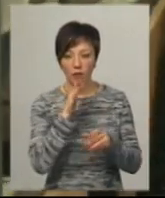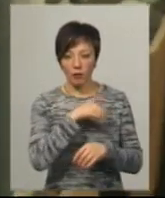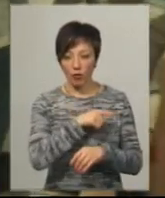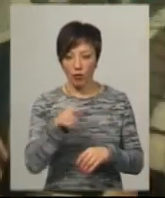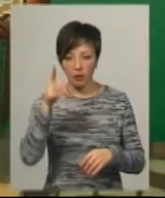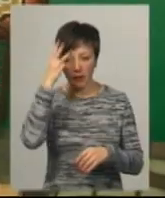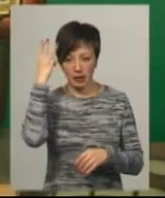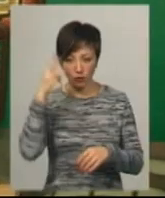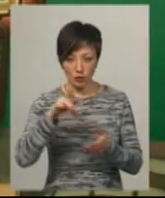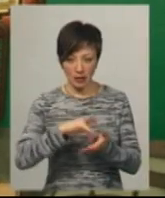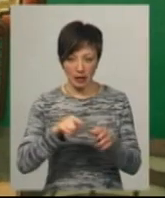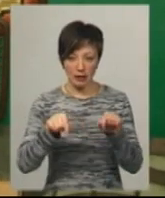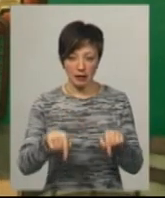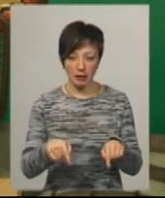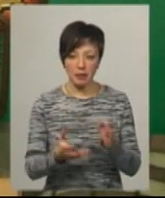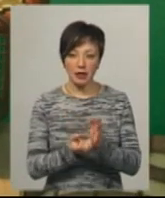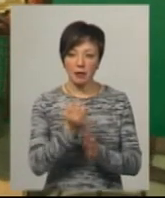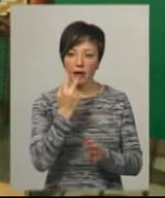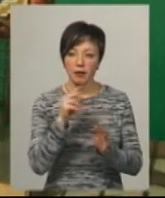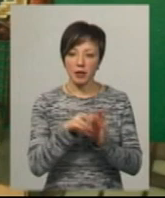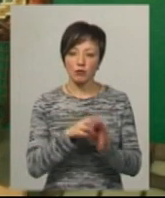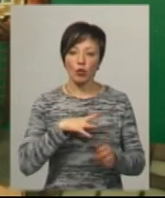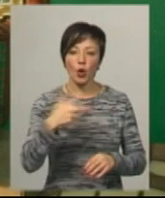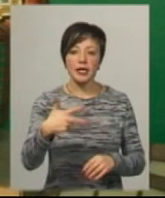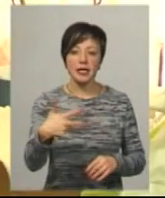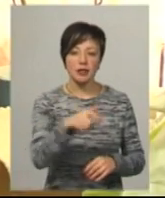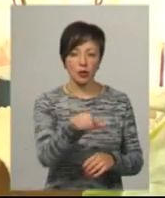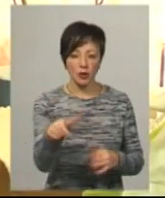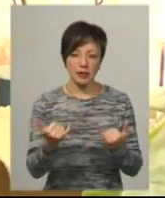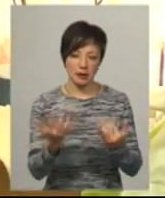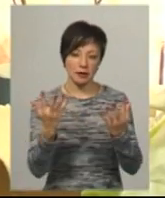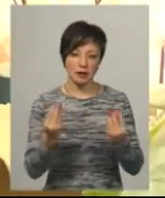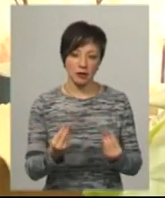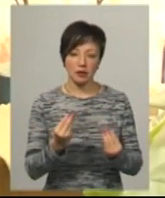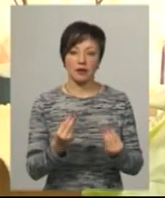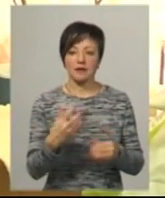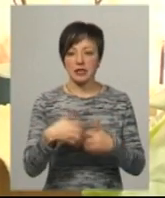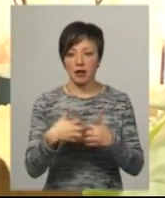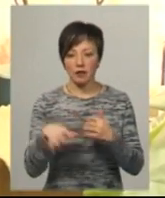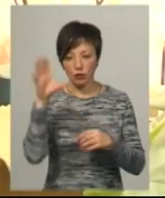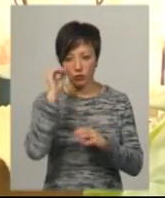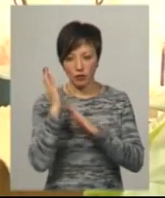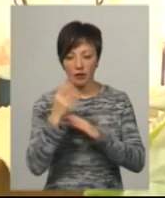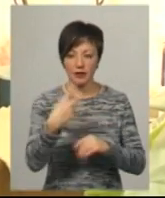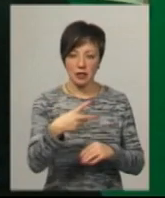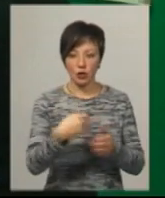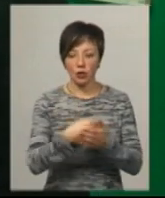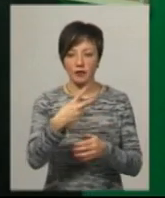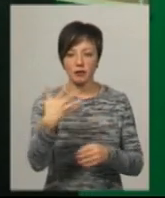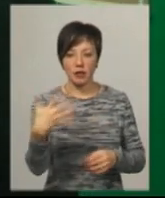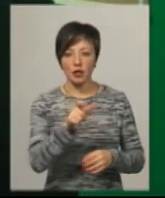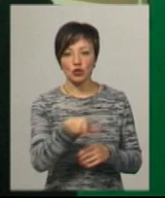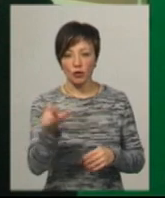Хмельницькому міському центрі соціальної підтримки та адаптації було 30 людей. На даний момент часу в середньому ночує від 20 до 25